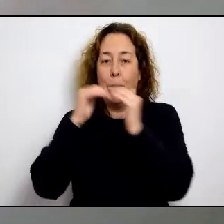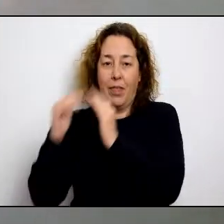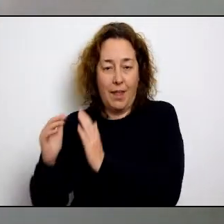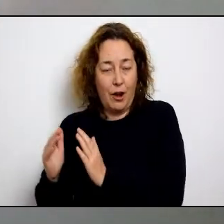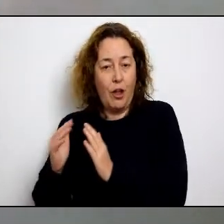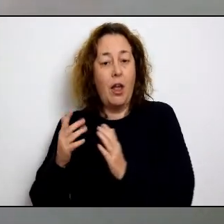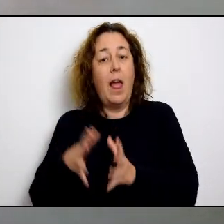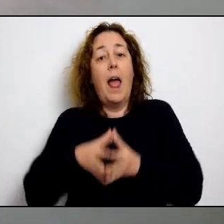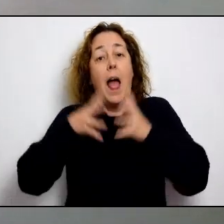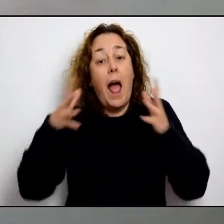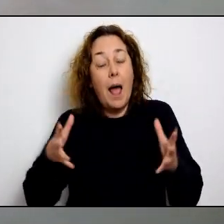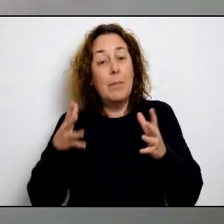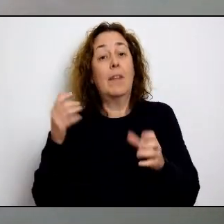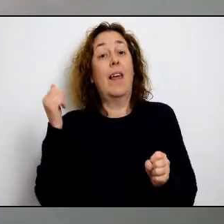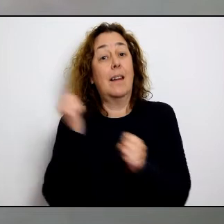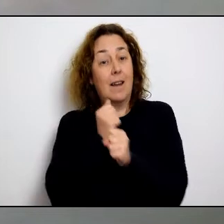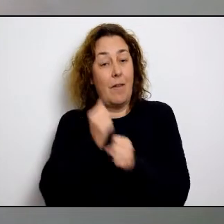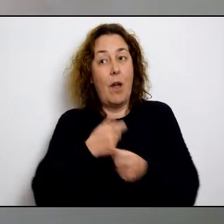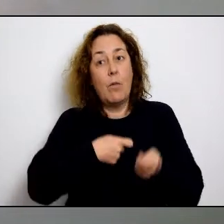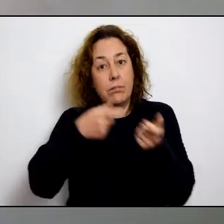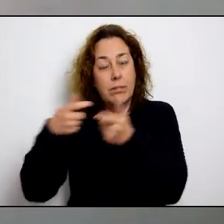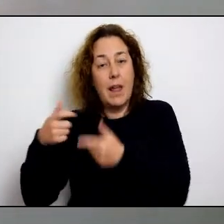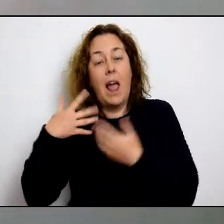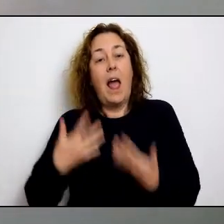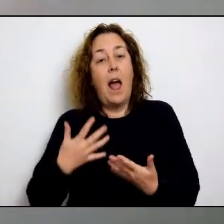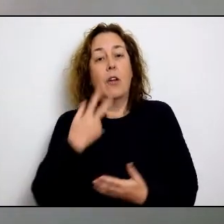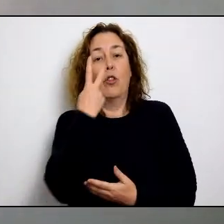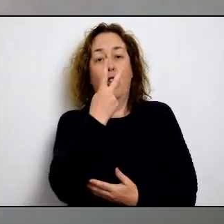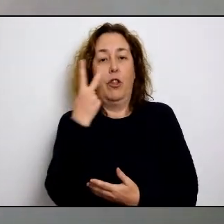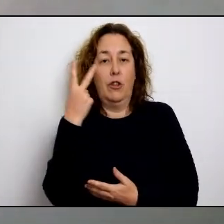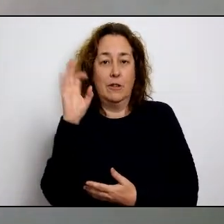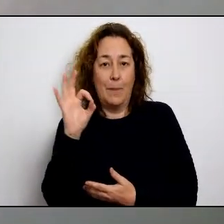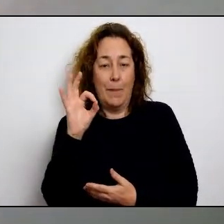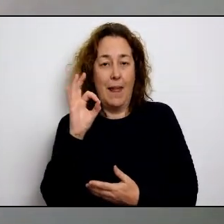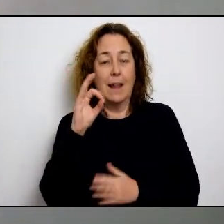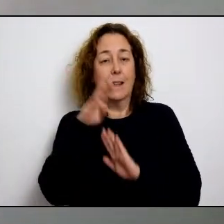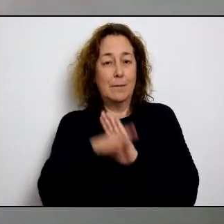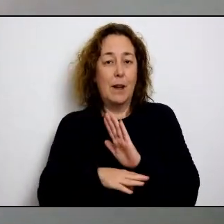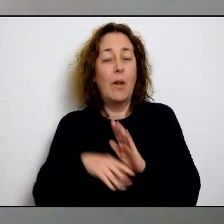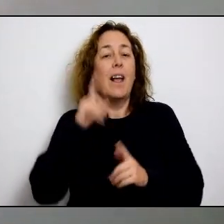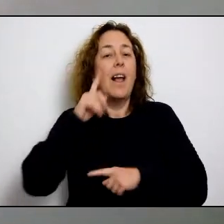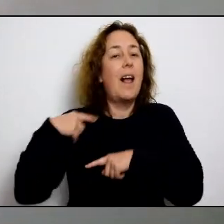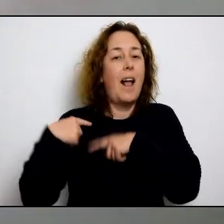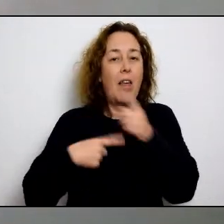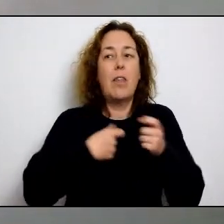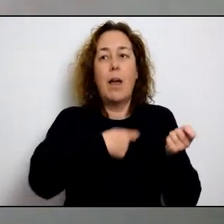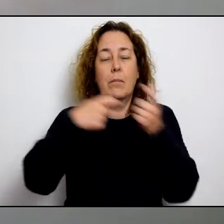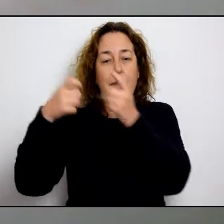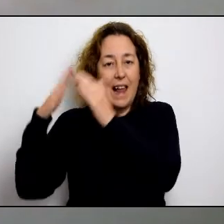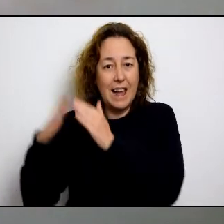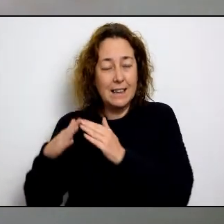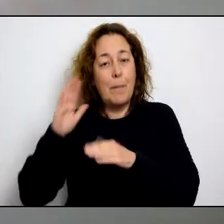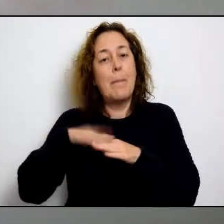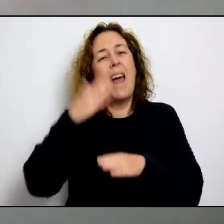aquesta empresa que proveeix de menús a domicili i que ha ampliat el que és la seva possibilitat de donar menús i en aquests